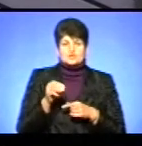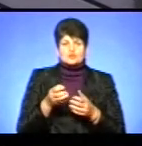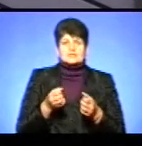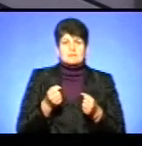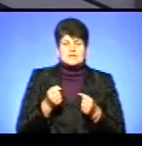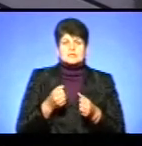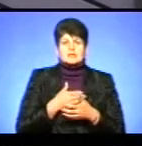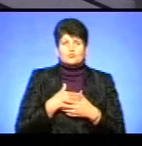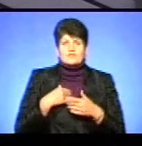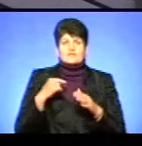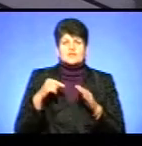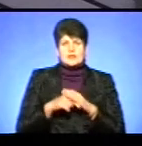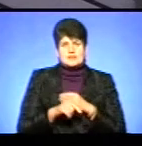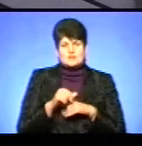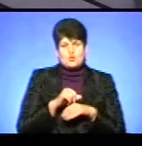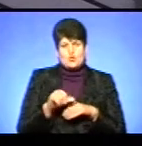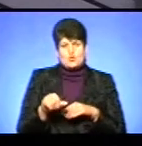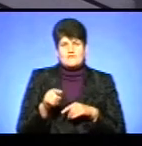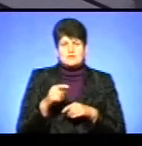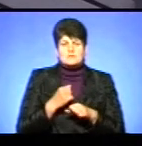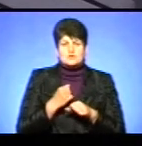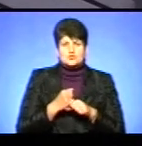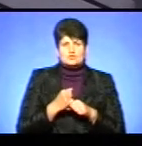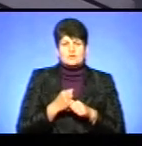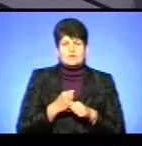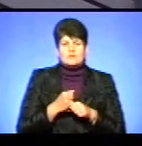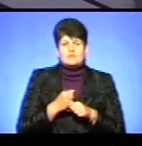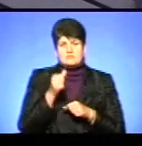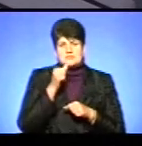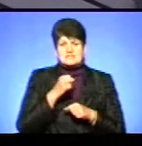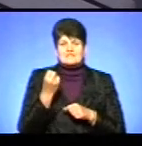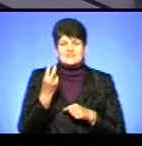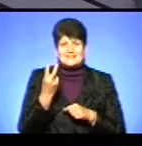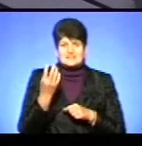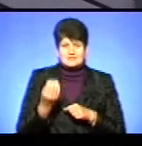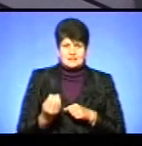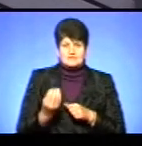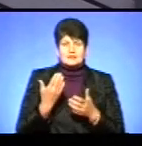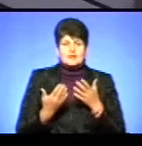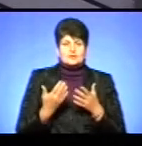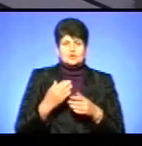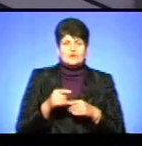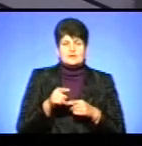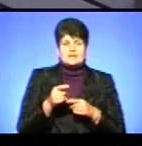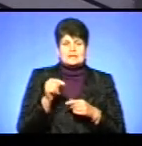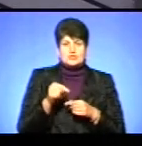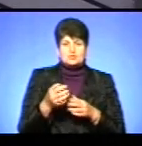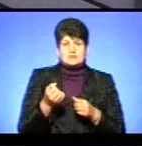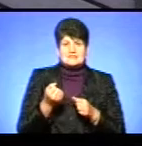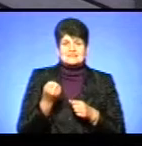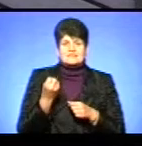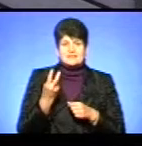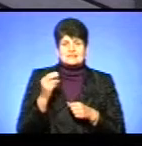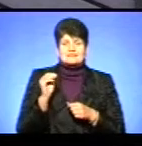і втікає за кордон. Він працює максимум в місяць 12 днів. Це означає, якщо він по ті тисячі бере, то це в межах